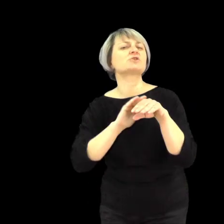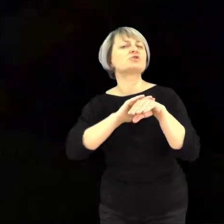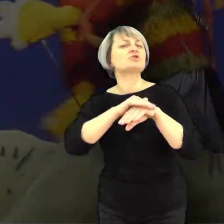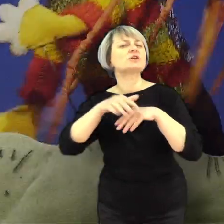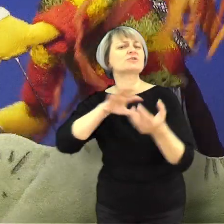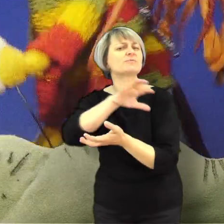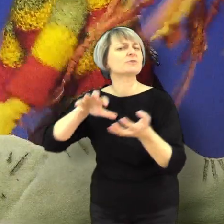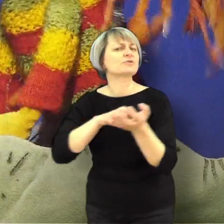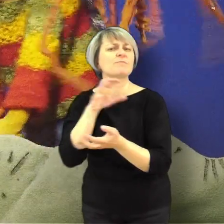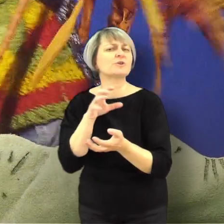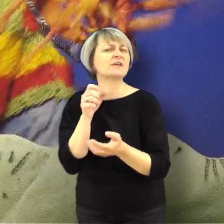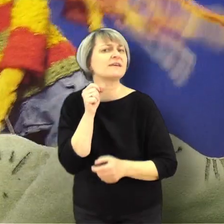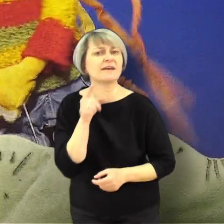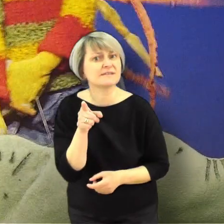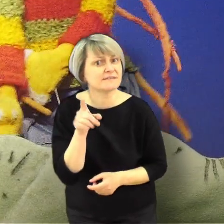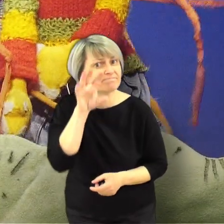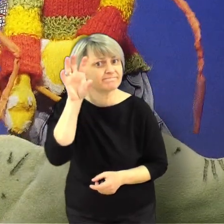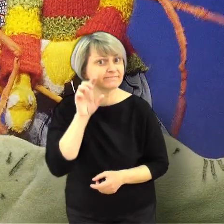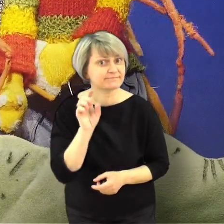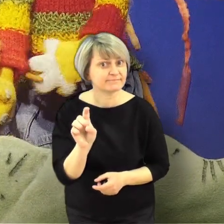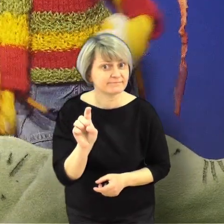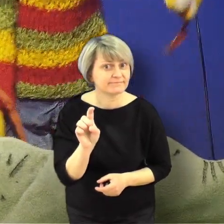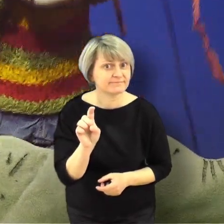Największym szczęściem na Ziemi jest!